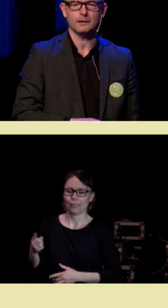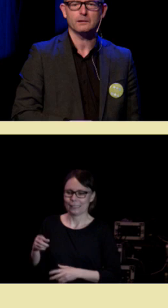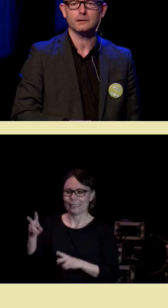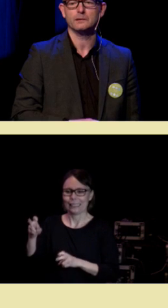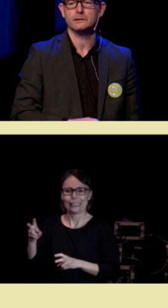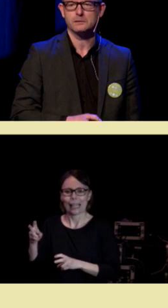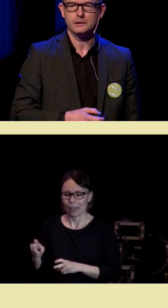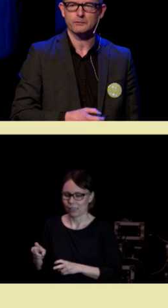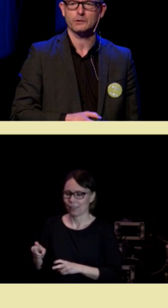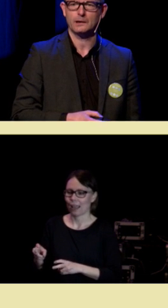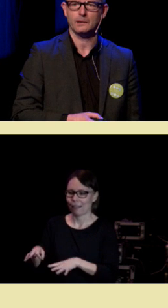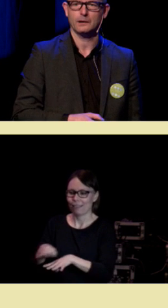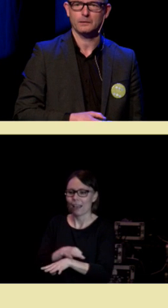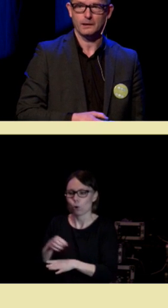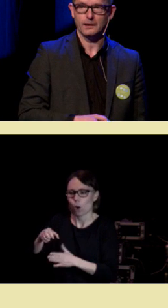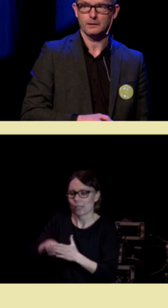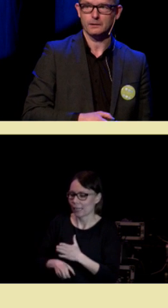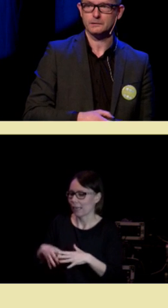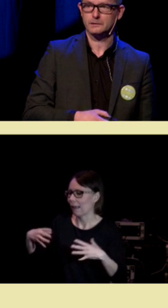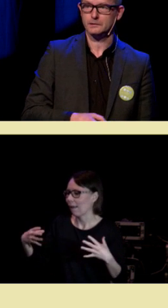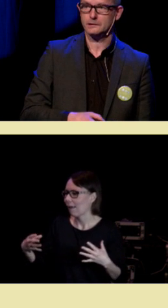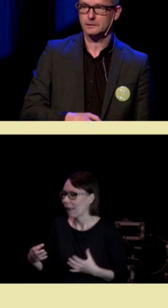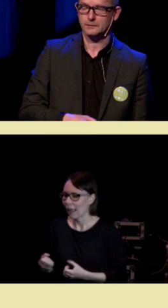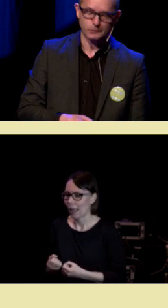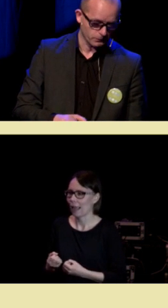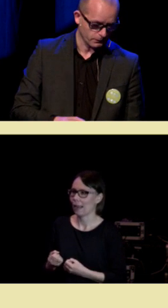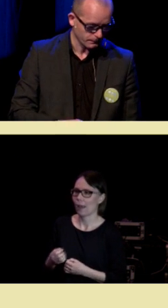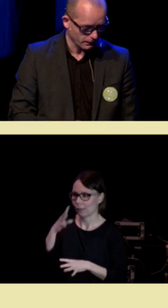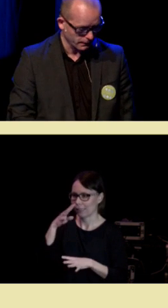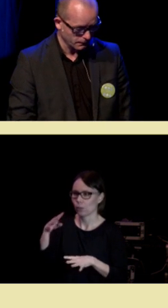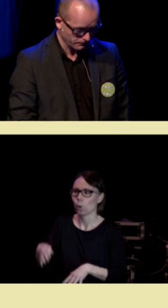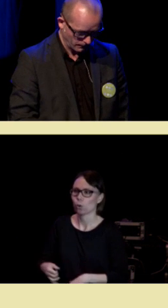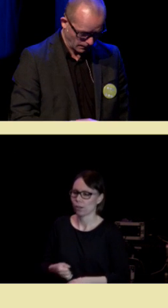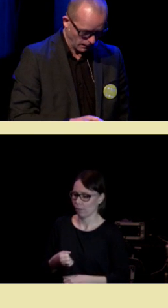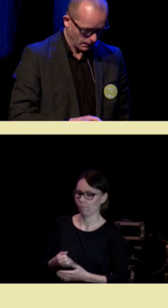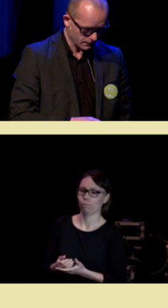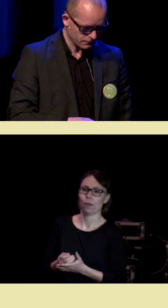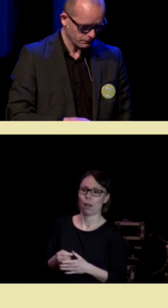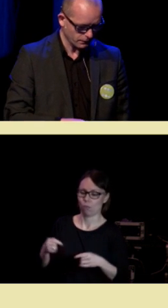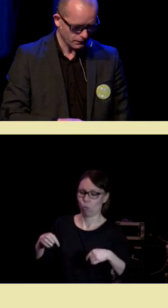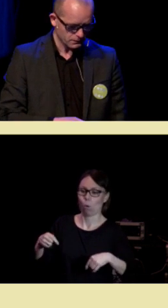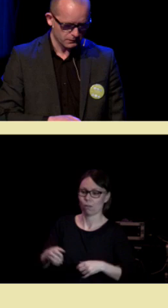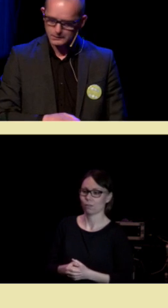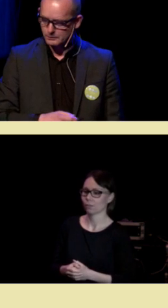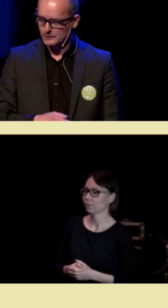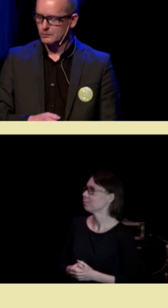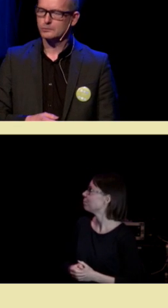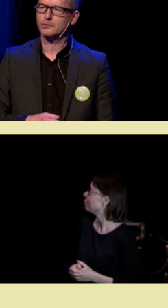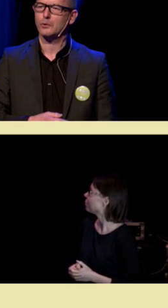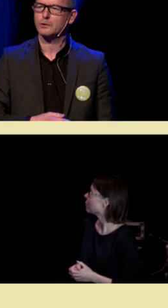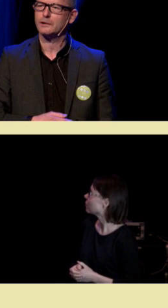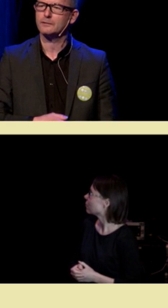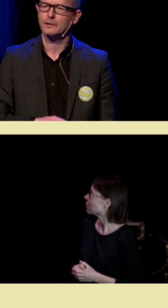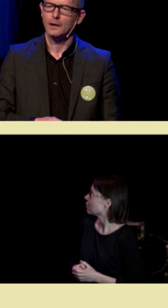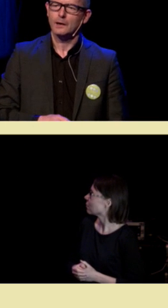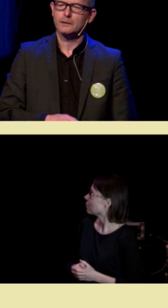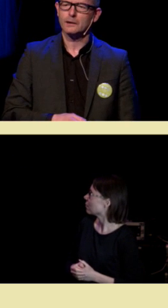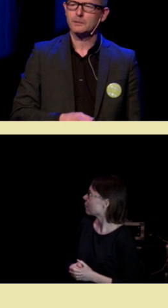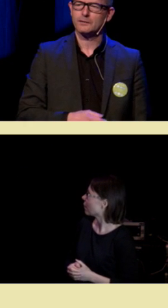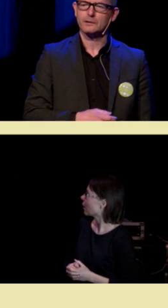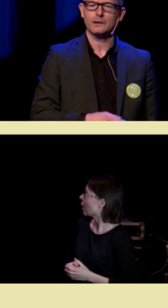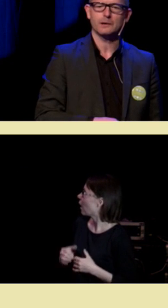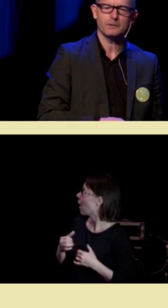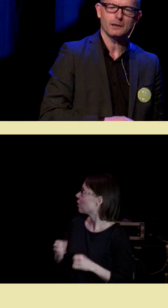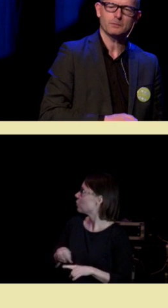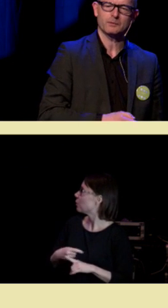siterte neuroartiklen i hele det 19. århundre allerede. Action Recognition in the Premotor Cortex, der